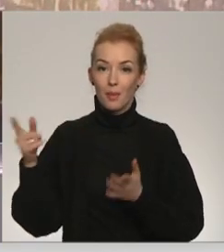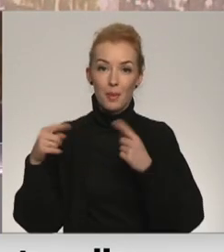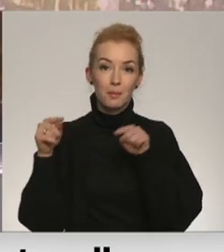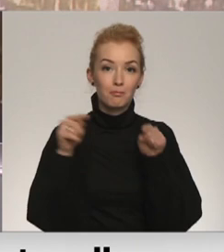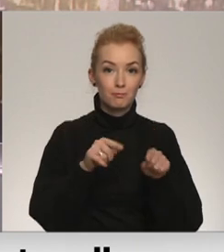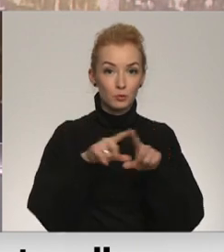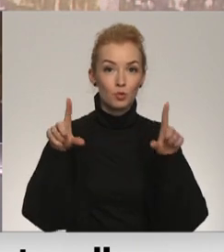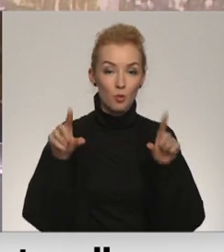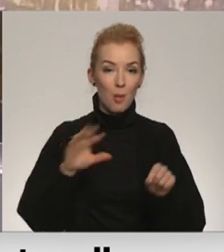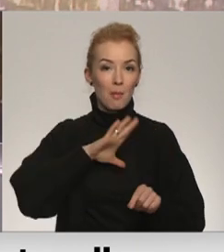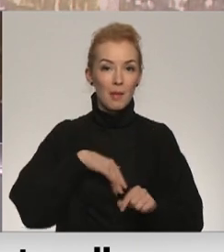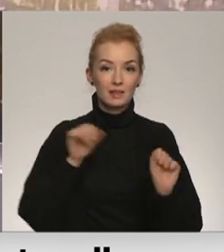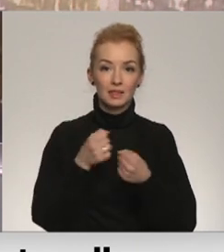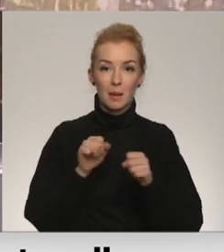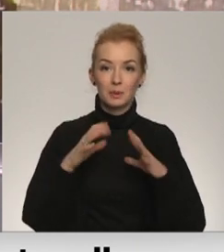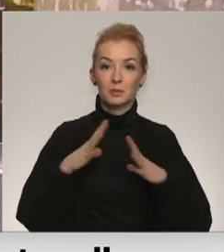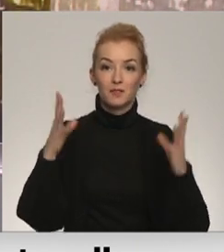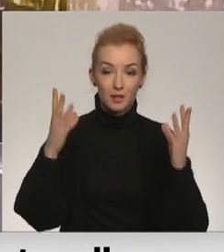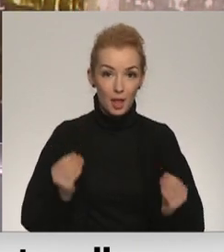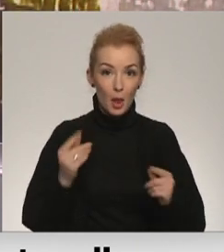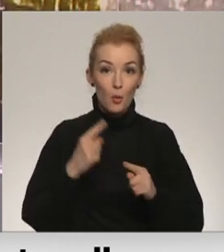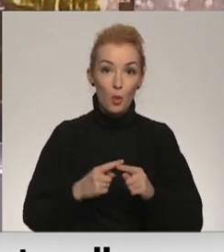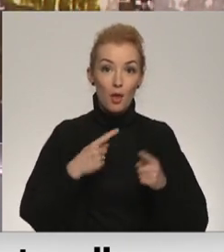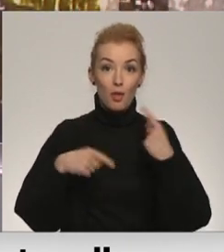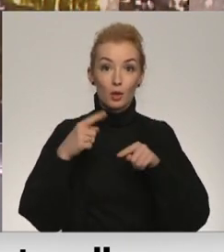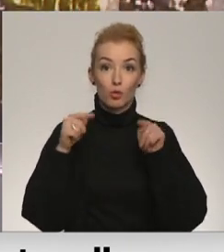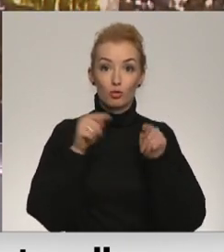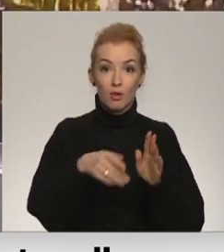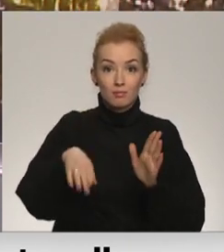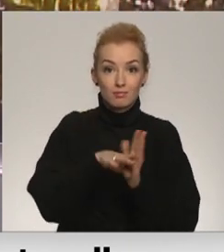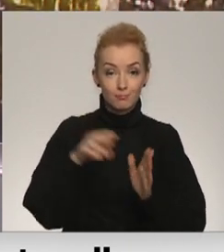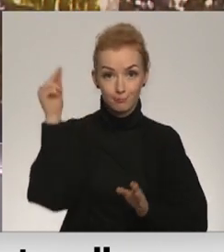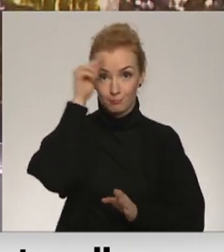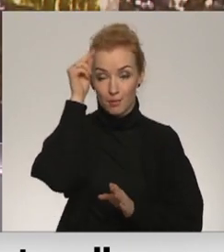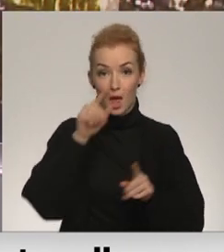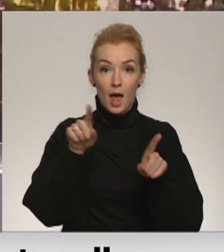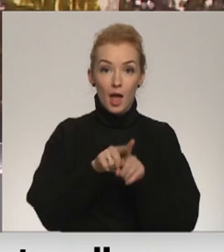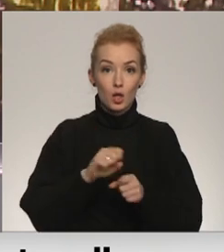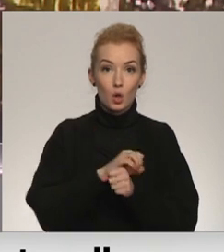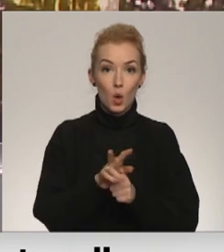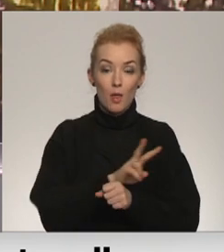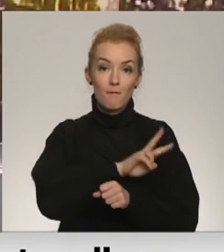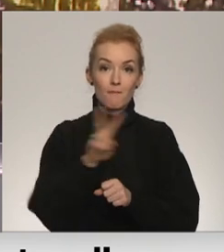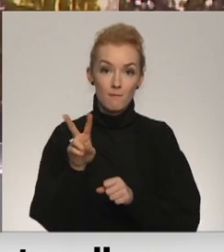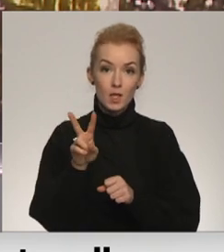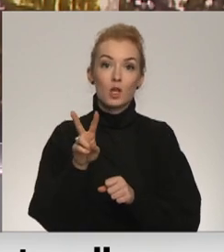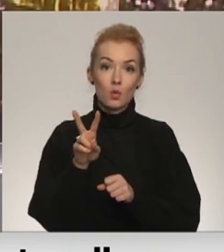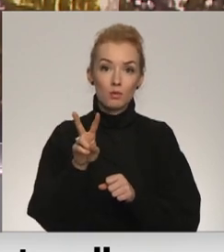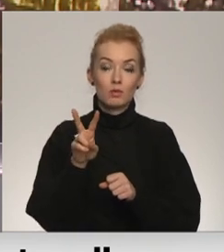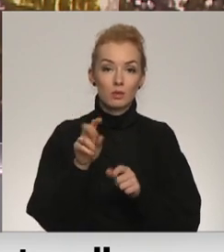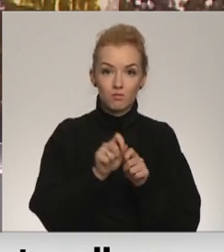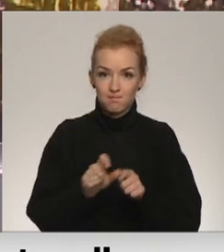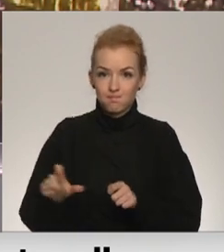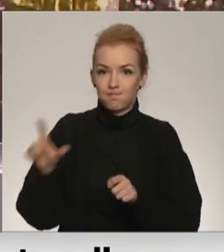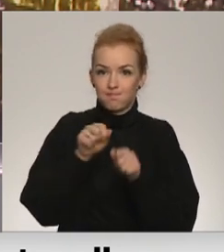iestādēs pēc ziemas brīvlaika. Un līdz ar bērnu atgriešanos klātienas mācībās arī Covidu izplatības skolēnu vecuma grupā pamatīgājusi